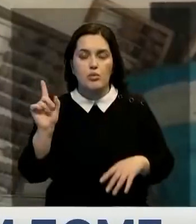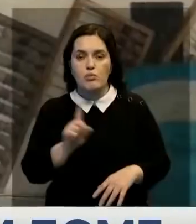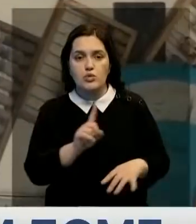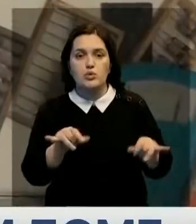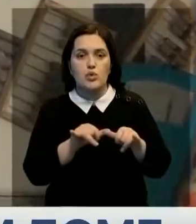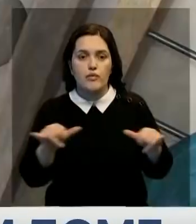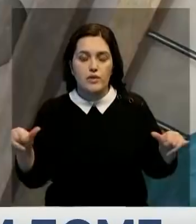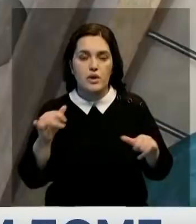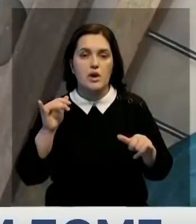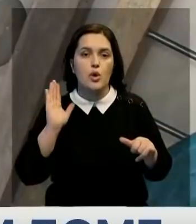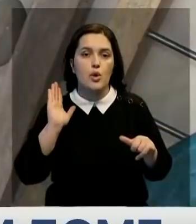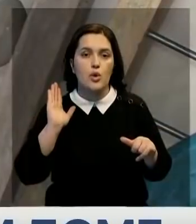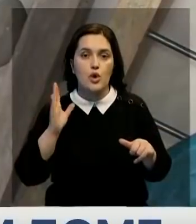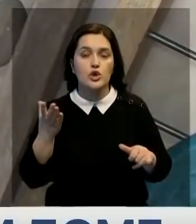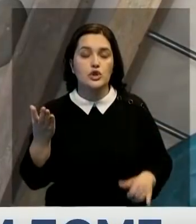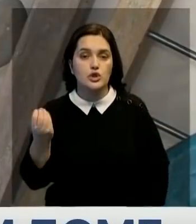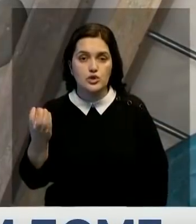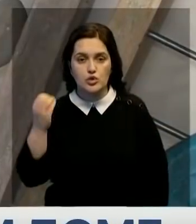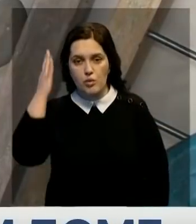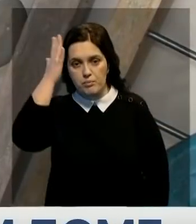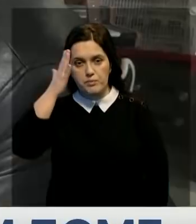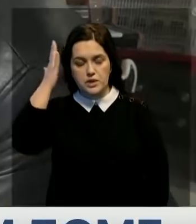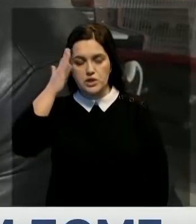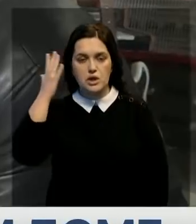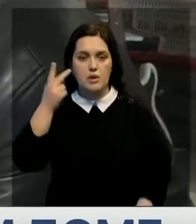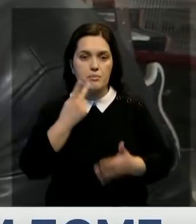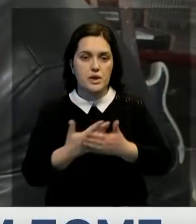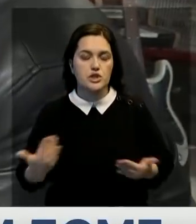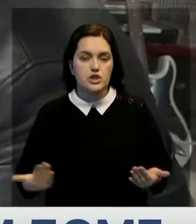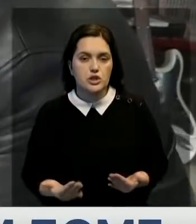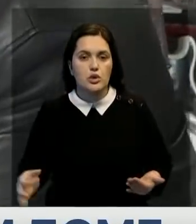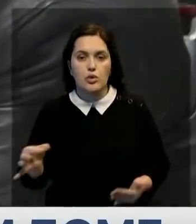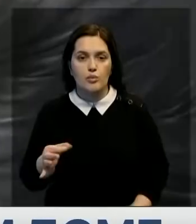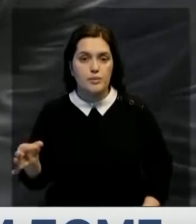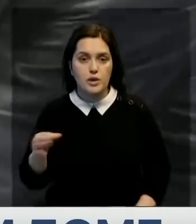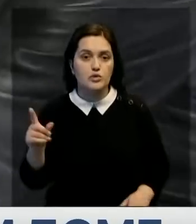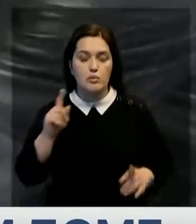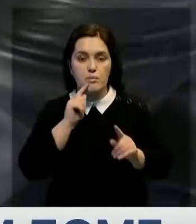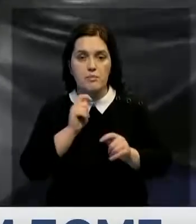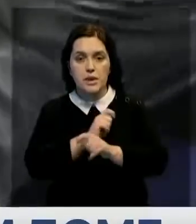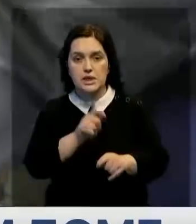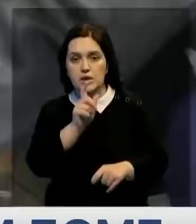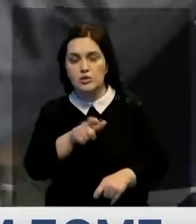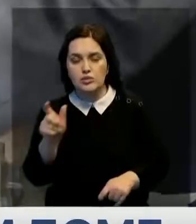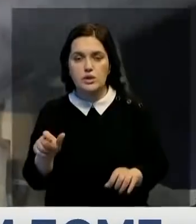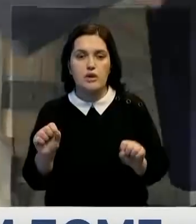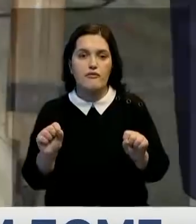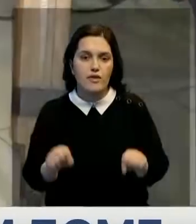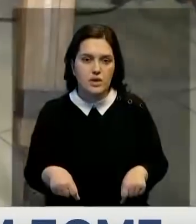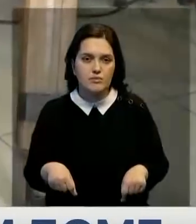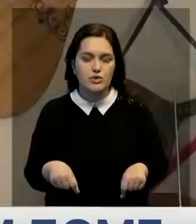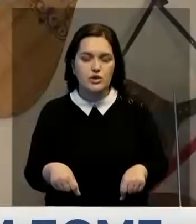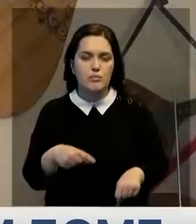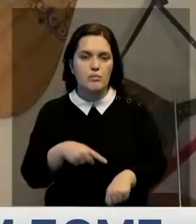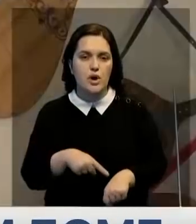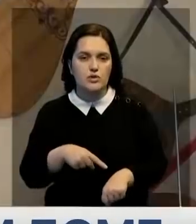увеличить количество экспонатов. А ещё мечтает показать их жителям области и страны, чтобы подарить людям возможность окунуться в